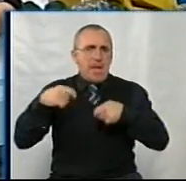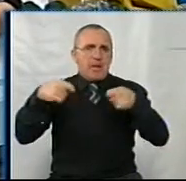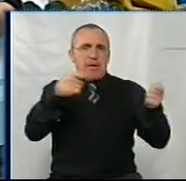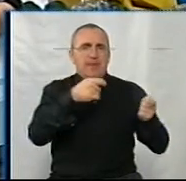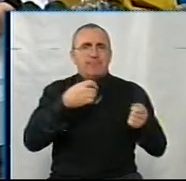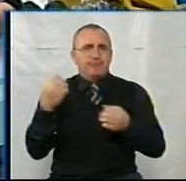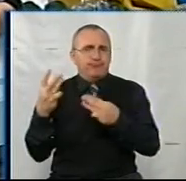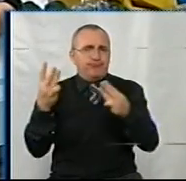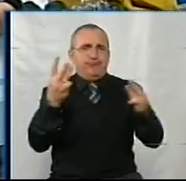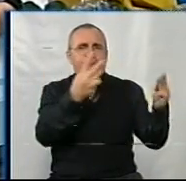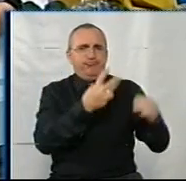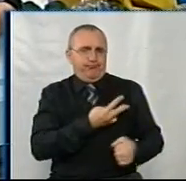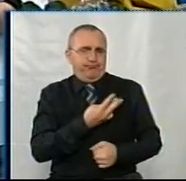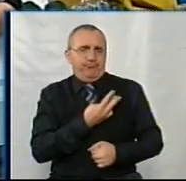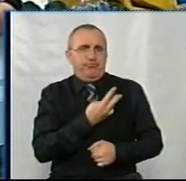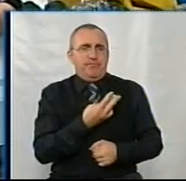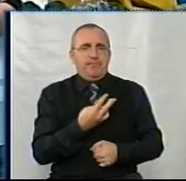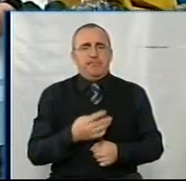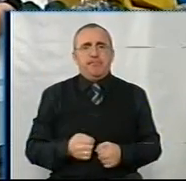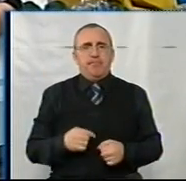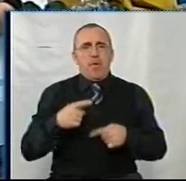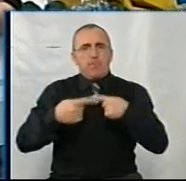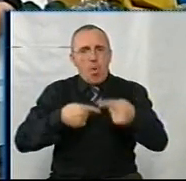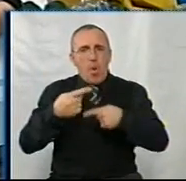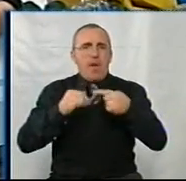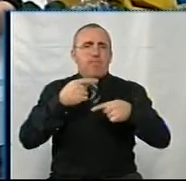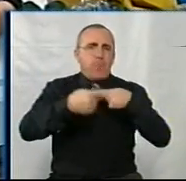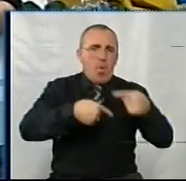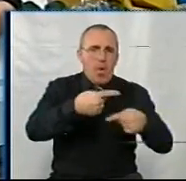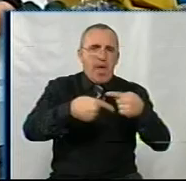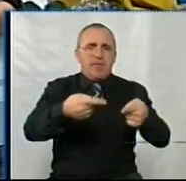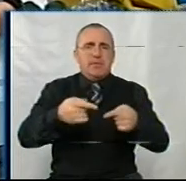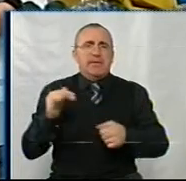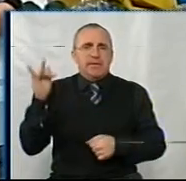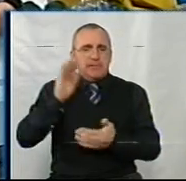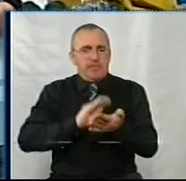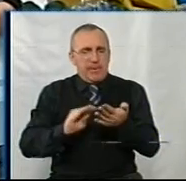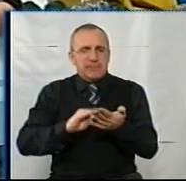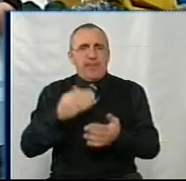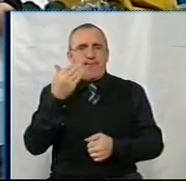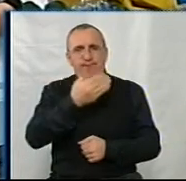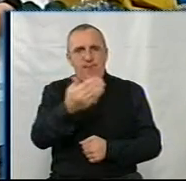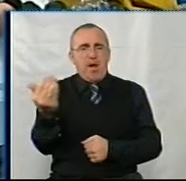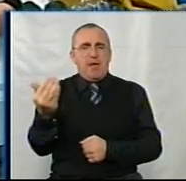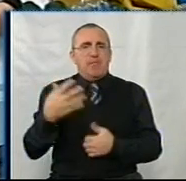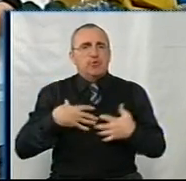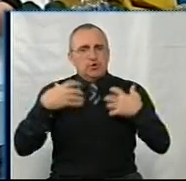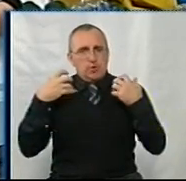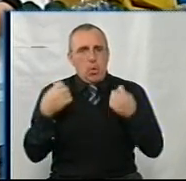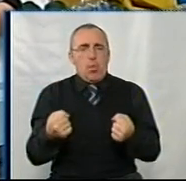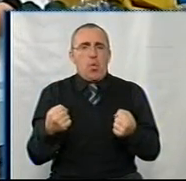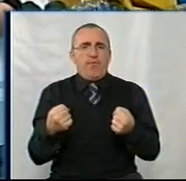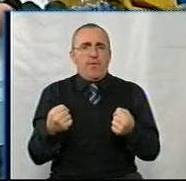наступним. І покоління в поколінь, щоб знали, в історії вже писали, вам здоров'я,